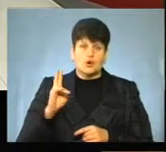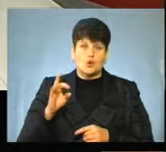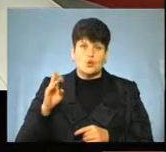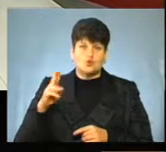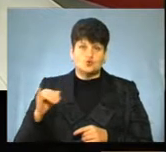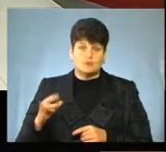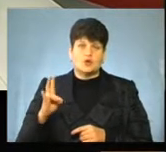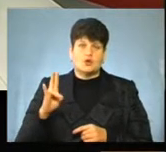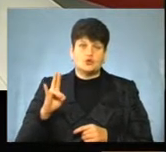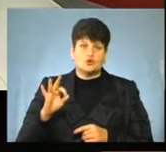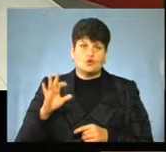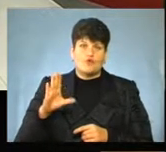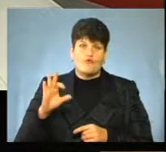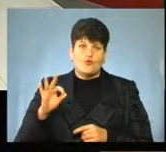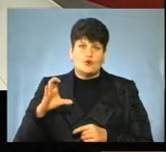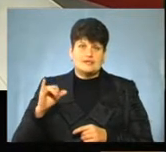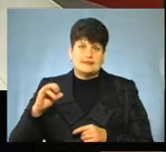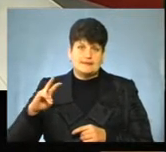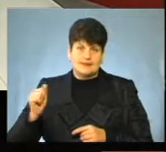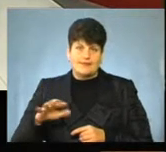Новосільська об'єднана територіальна громада,